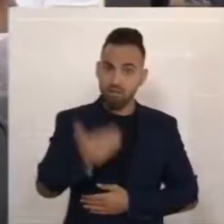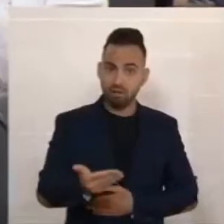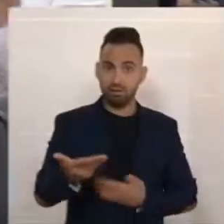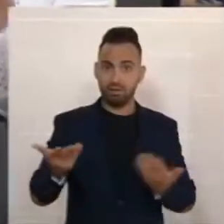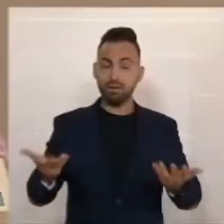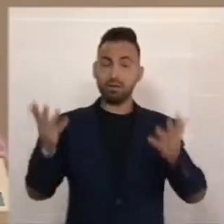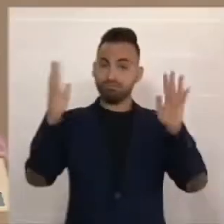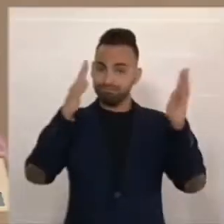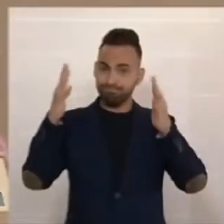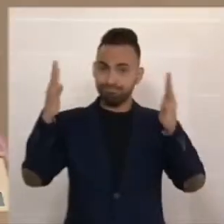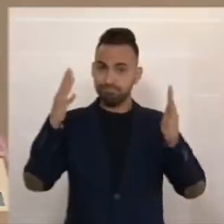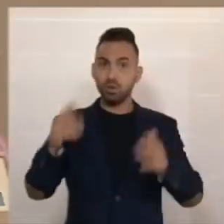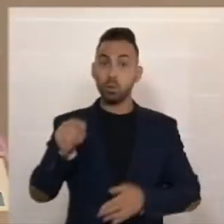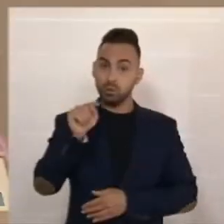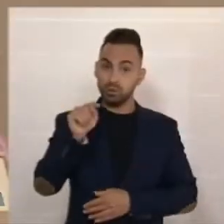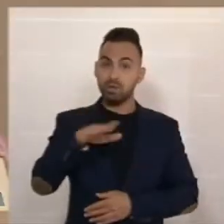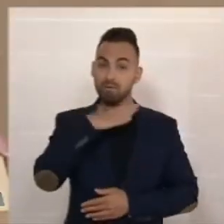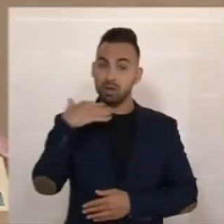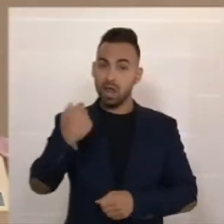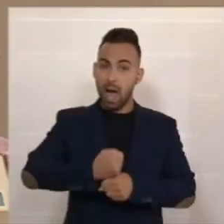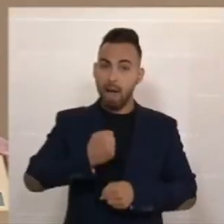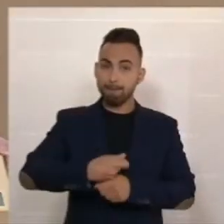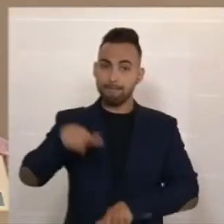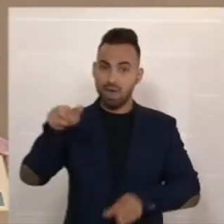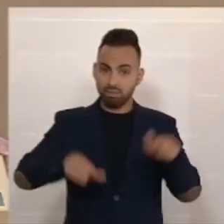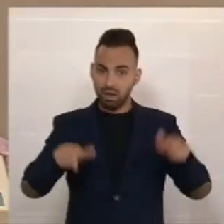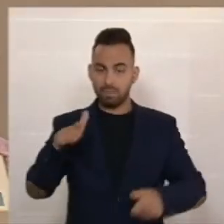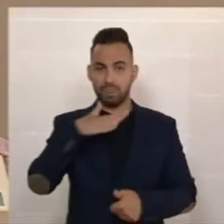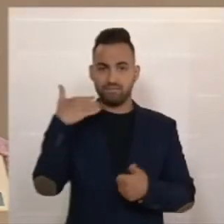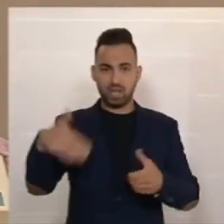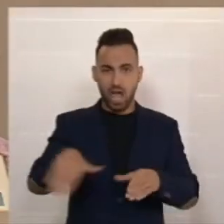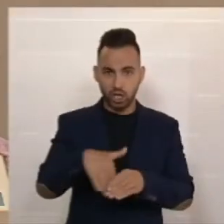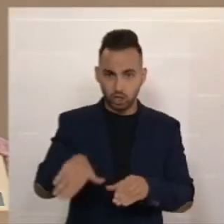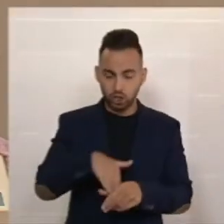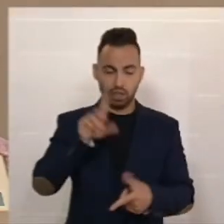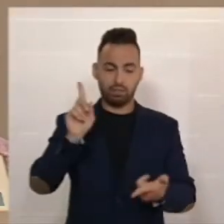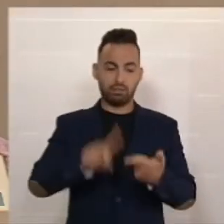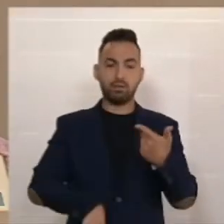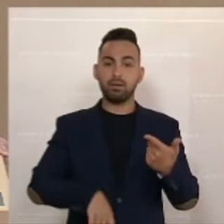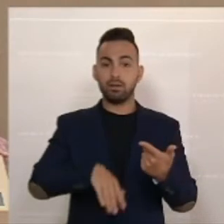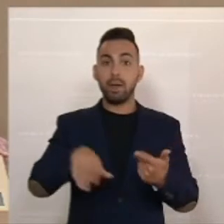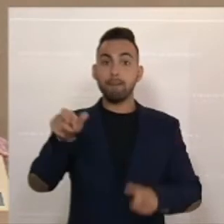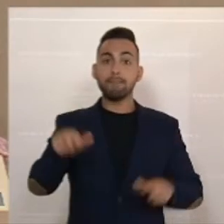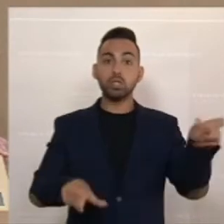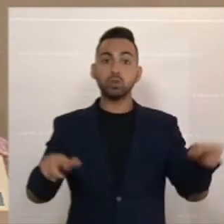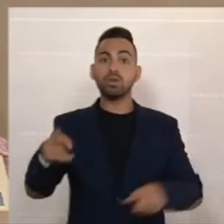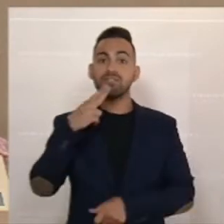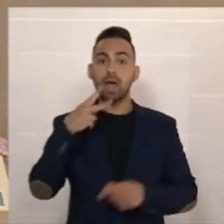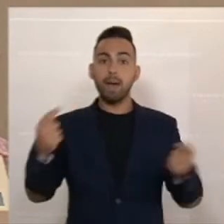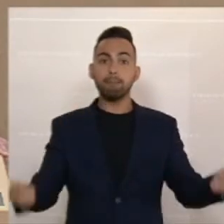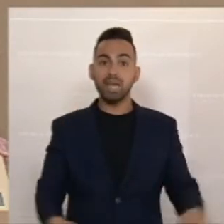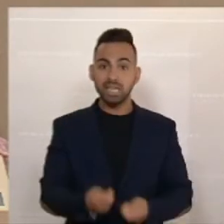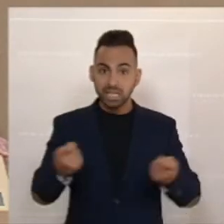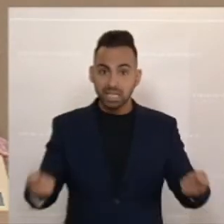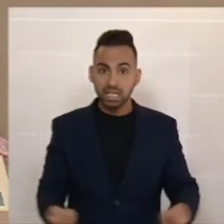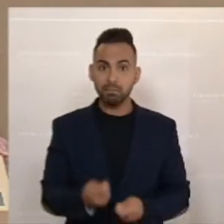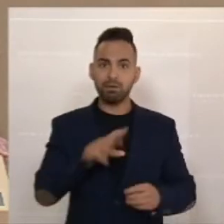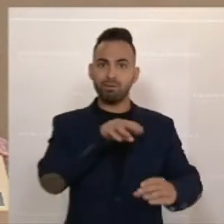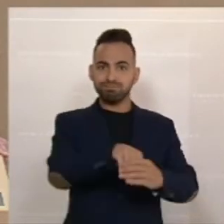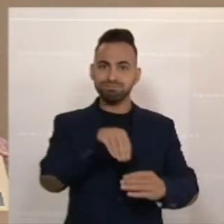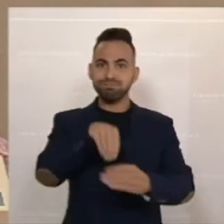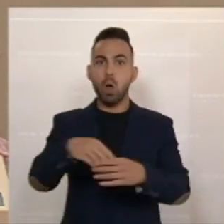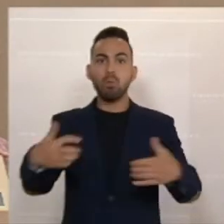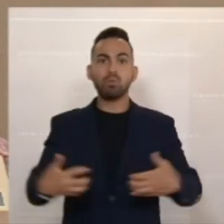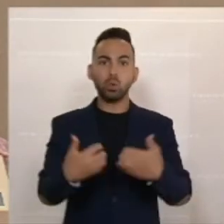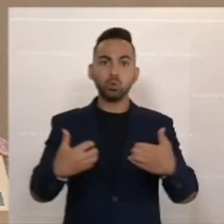Und es sind viele Arbeiterinnen und Arbeiter, Angestellte. sind jene Menschen, die Betriebe, die die Produktionen in Österreich